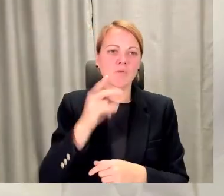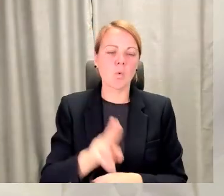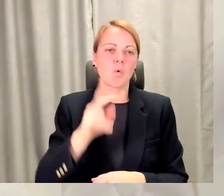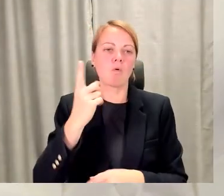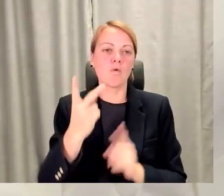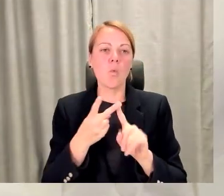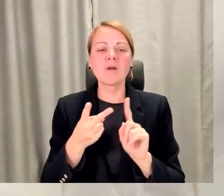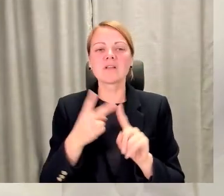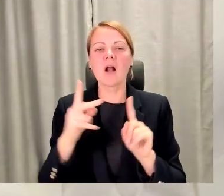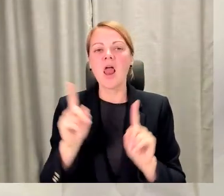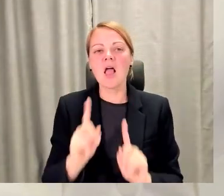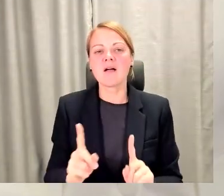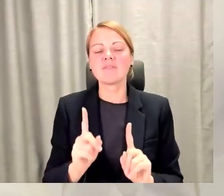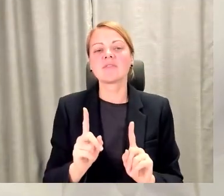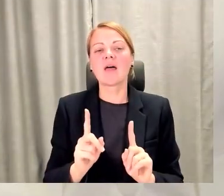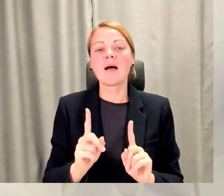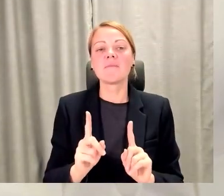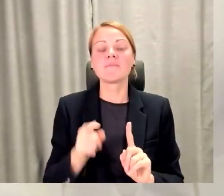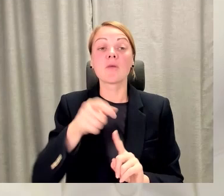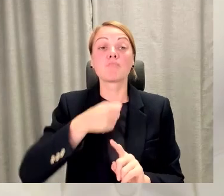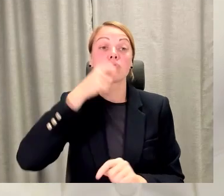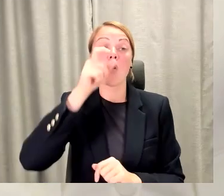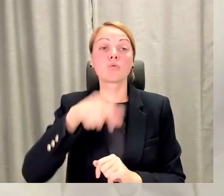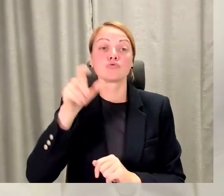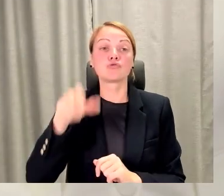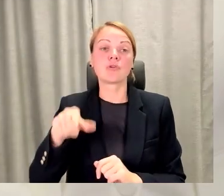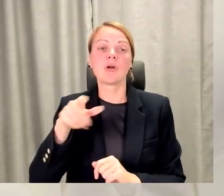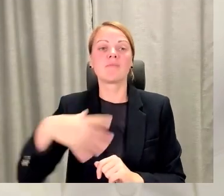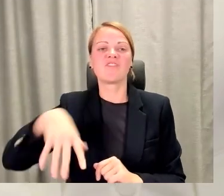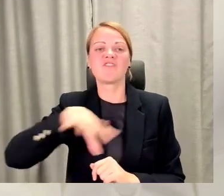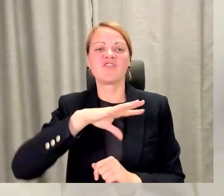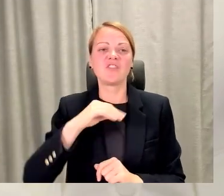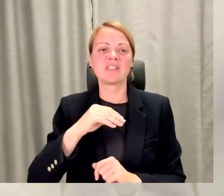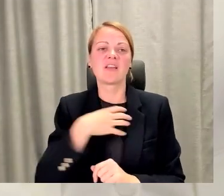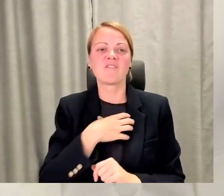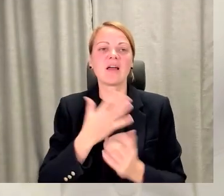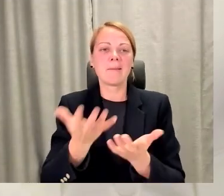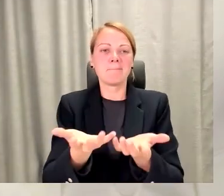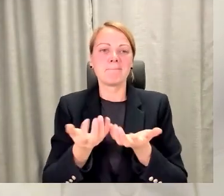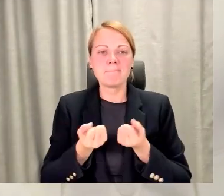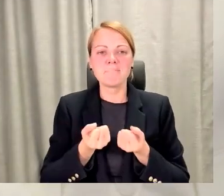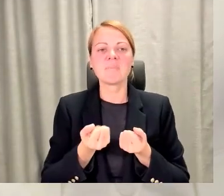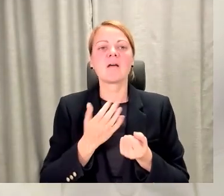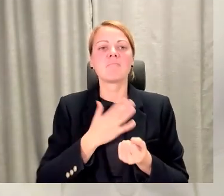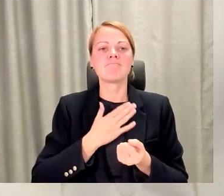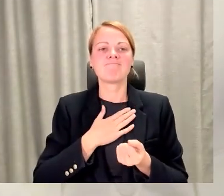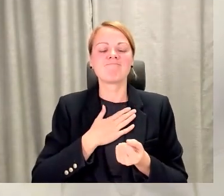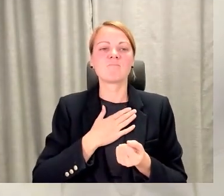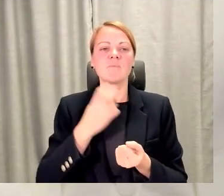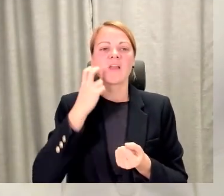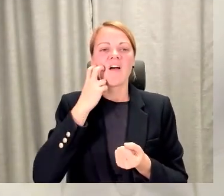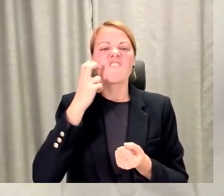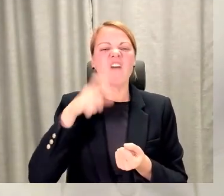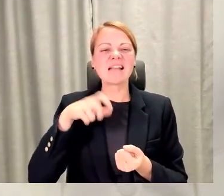liekas, tas, ka tam pieaugušiem mums visiem ir jāpieņemt tas, ka mums tie mūsu vecajā ieradumi ir jāmaina, un mēs